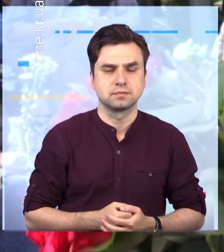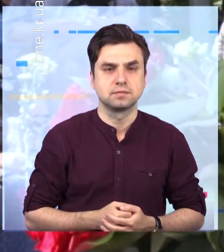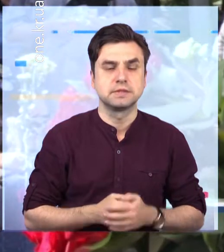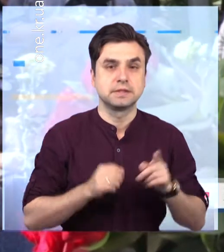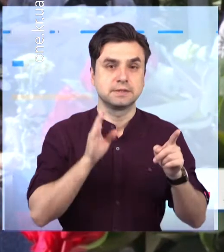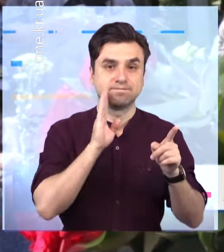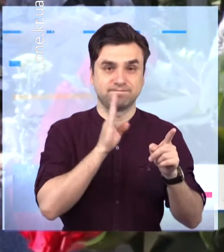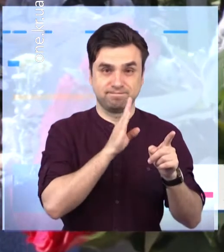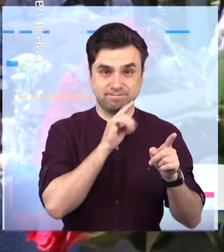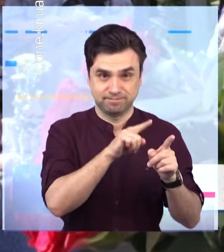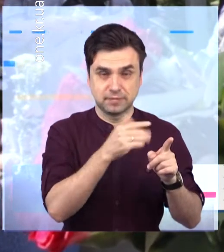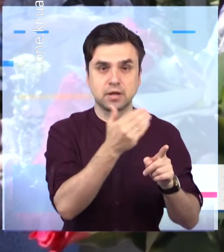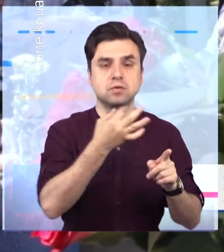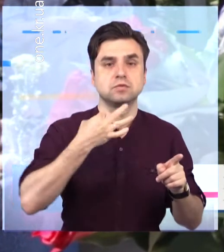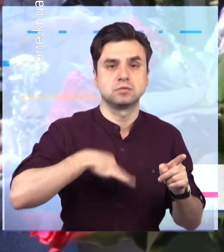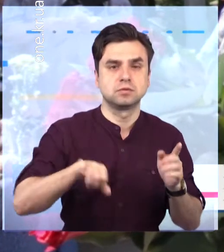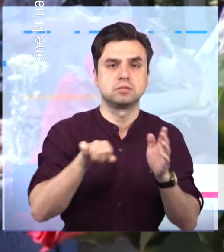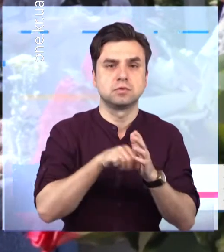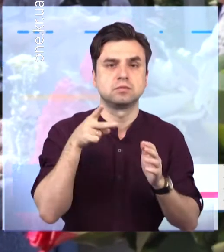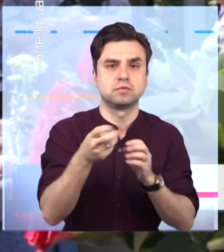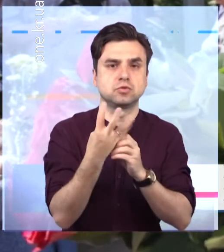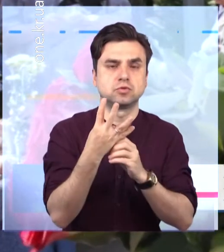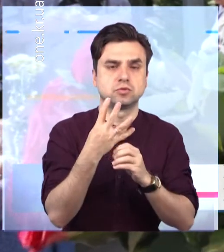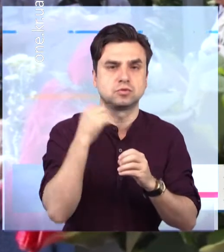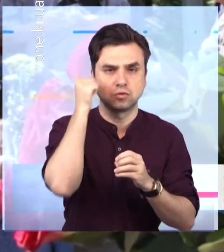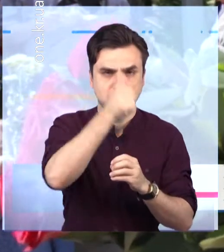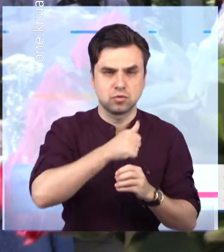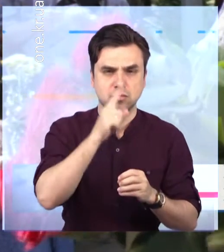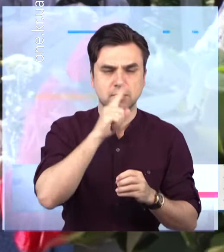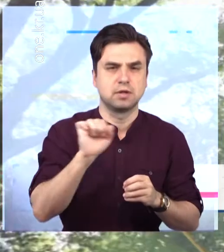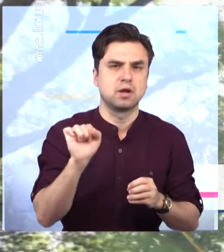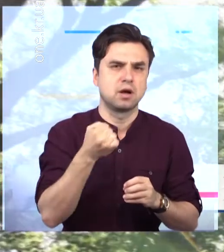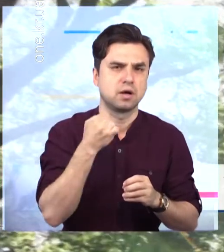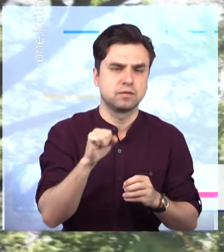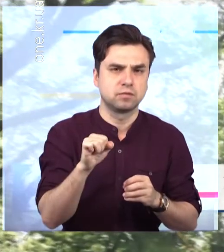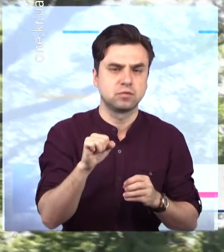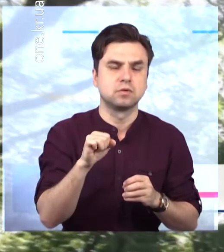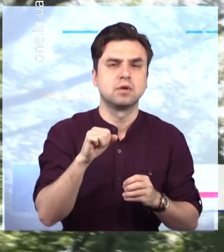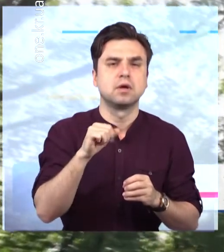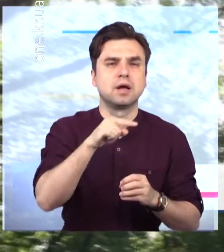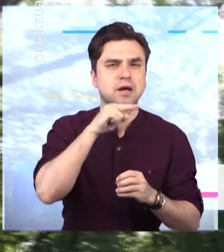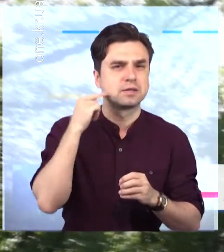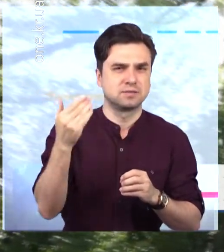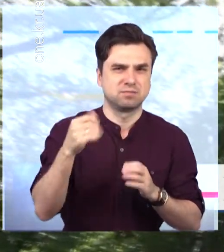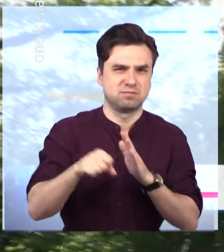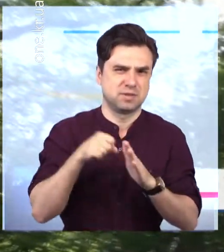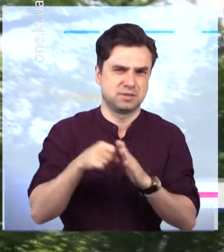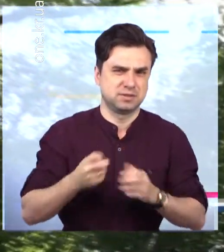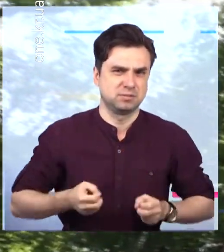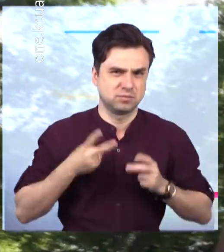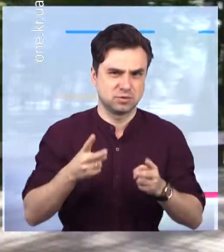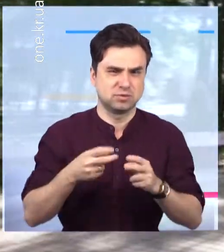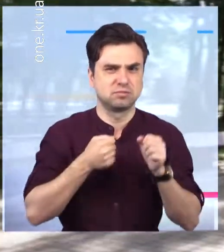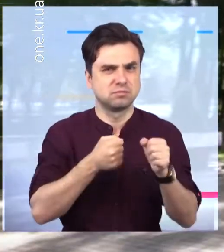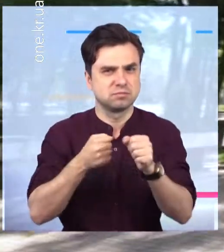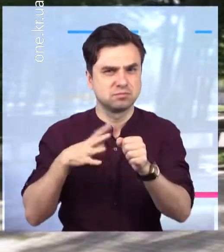Сина Наталії Андріївни Віталія не стало в серпні 2014 року. Армієць загинув під час обстрілу проросійськими незаконними